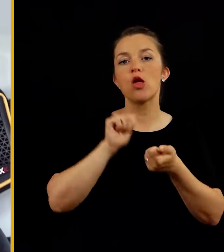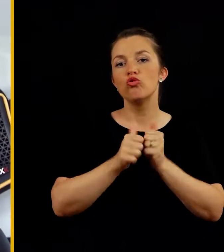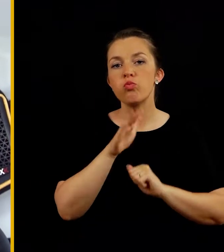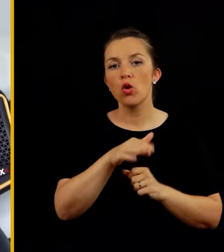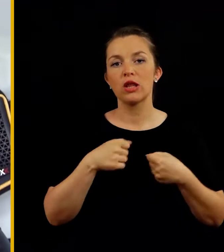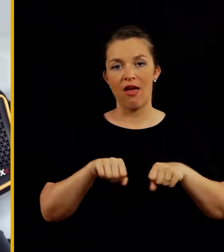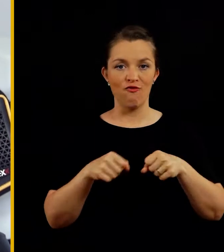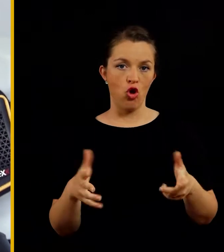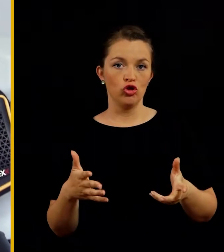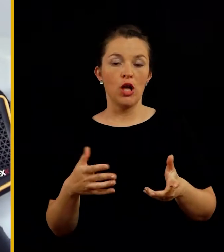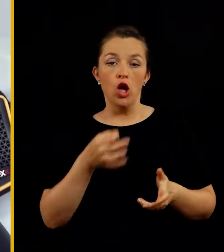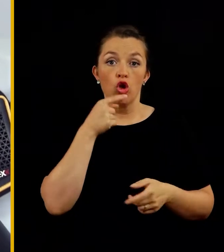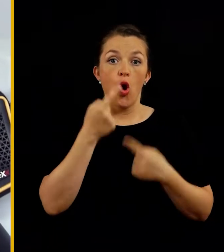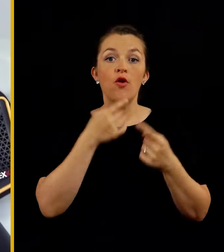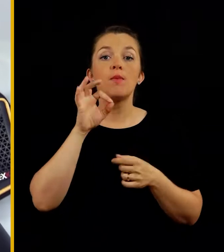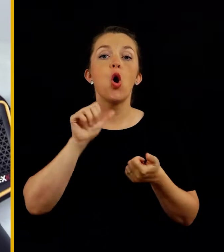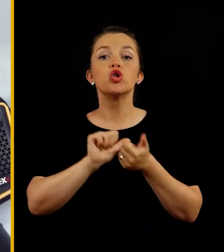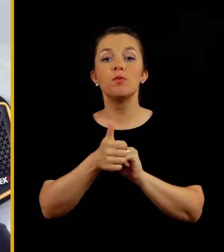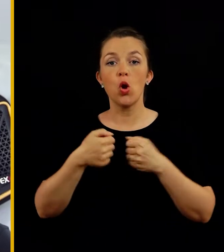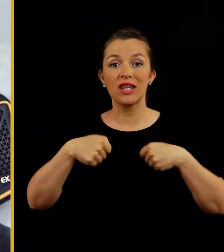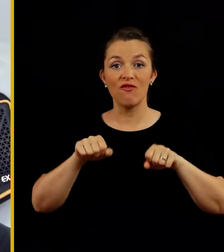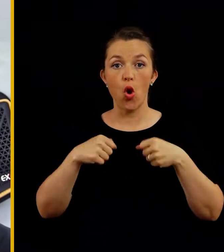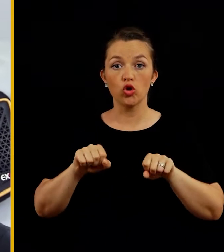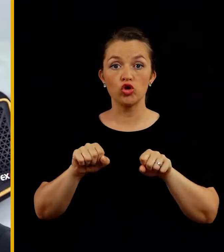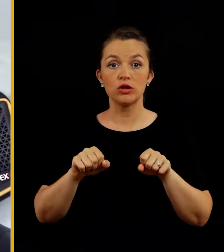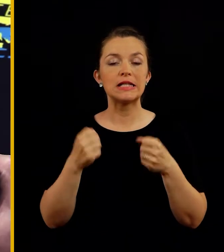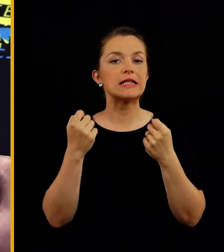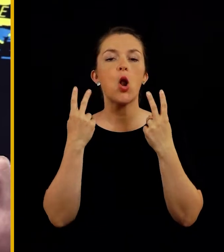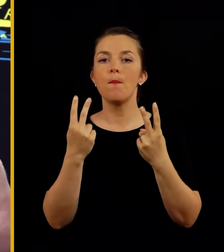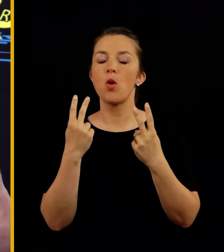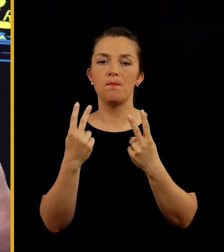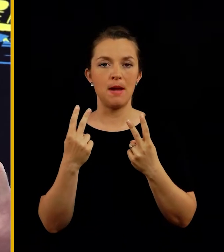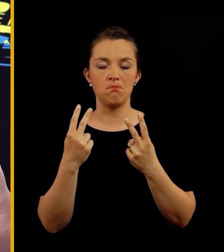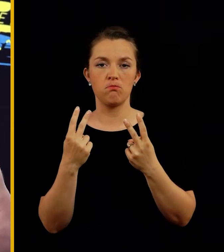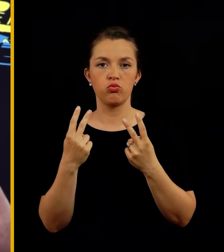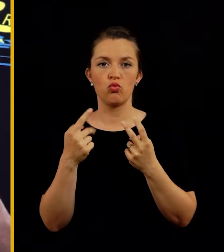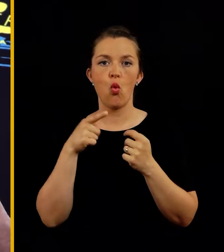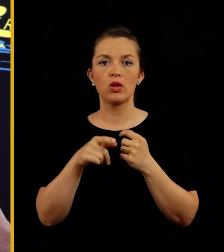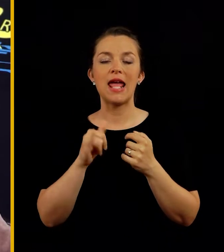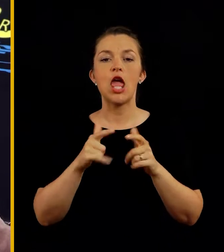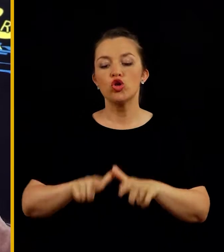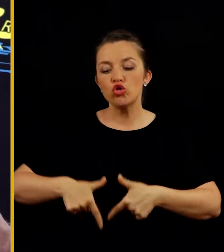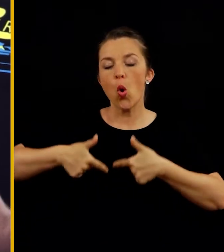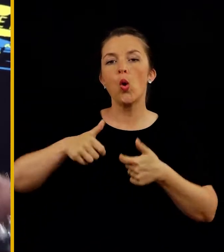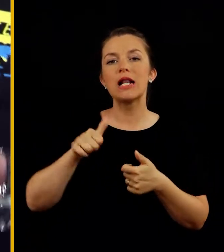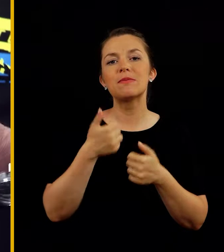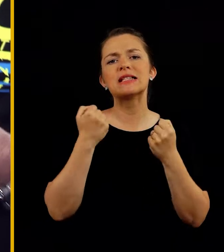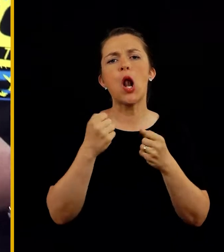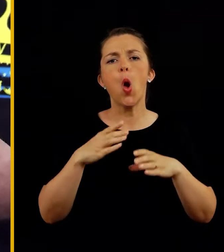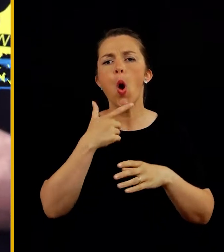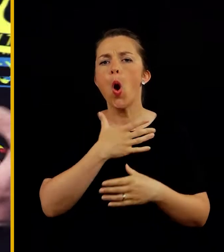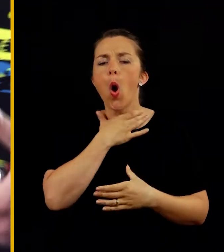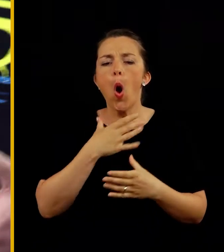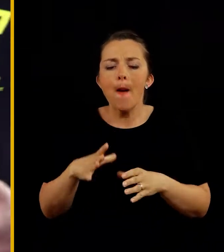oziroma gre za športno vožno. Skratka, če govorimo o športni vožni, je zelo pomembno, da je škoren